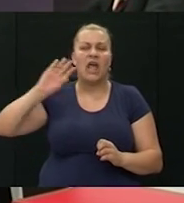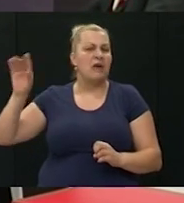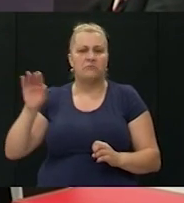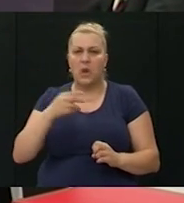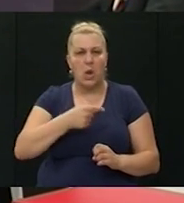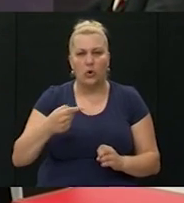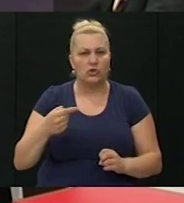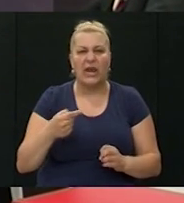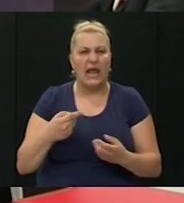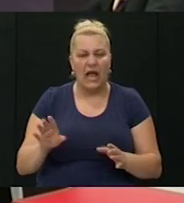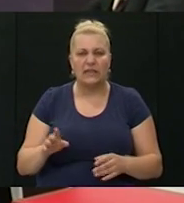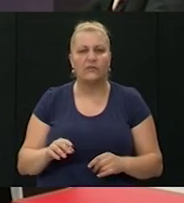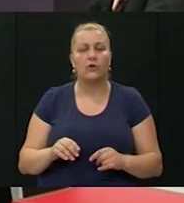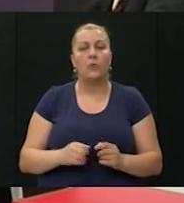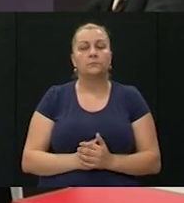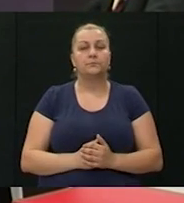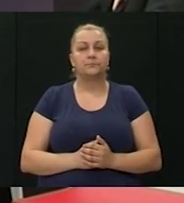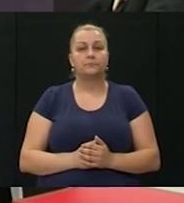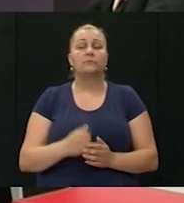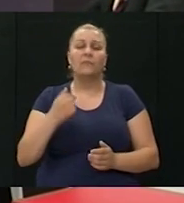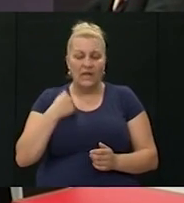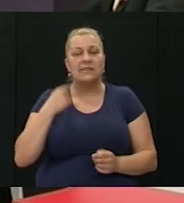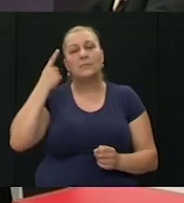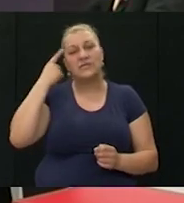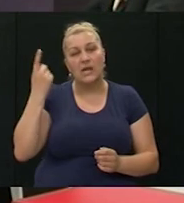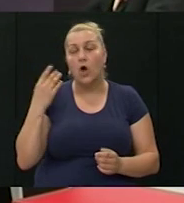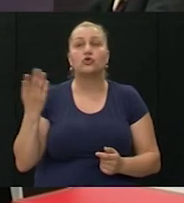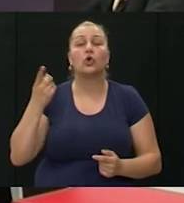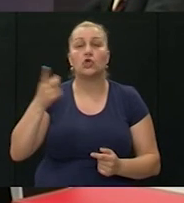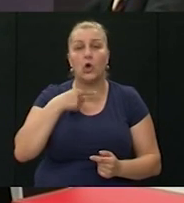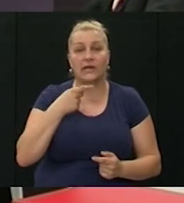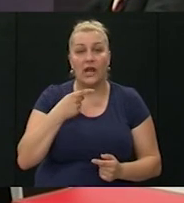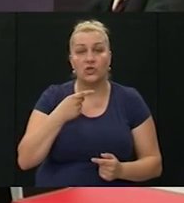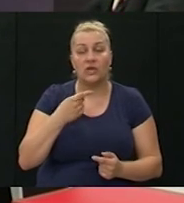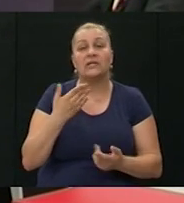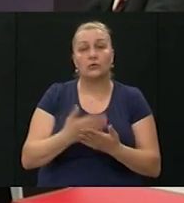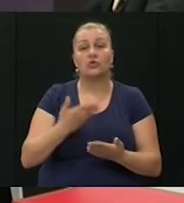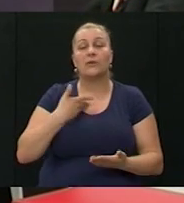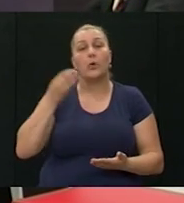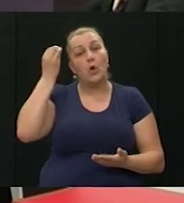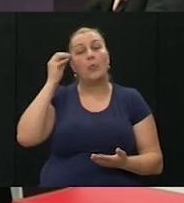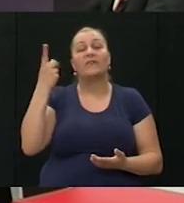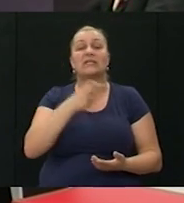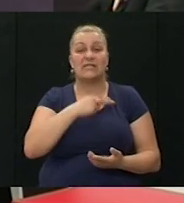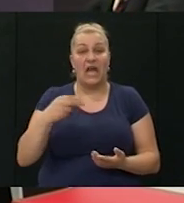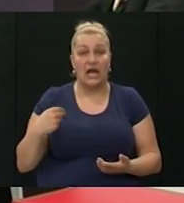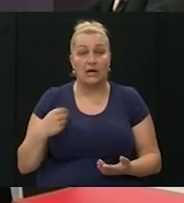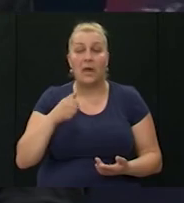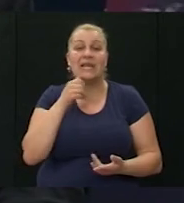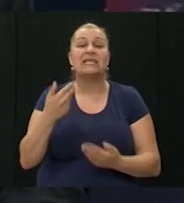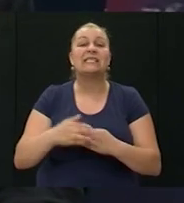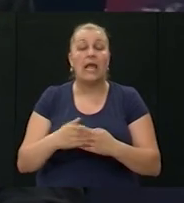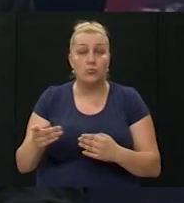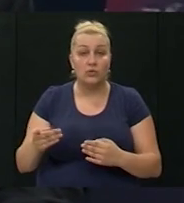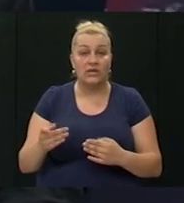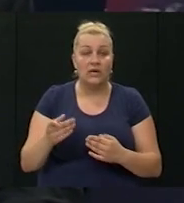negativnom smjeru, četvrti rajih i tako dalje. Ja sam znao što će on reći, jer sam dobio obavijesti iz Zagreba i zemunika.